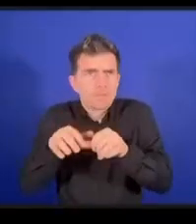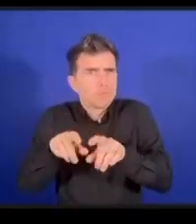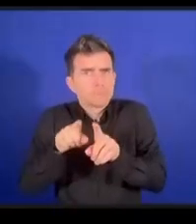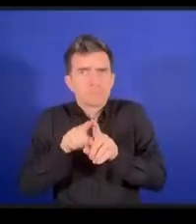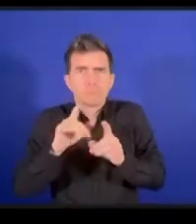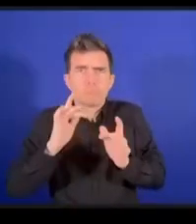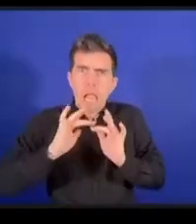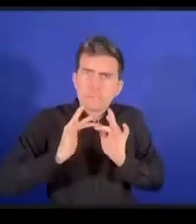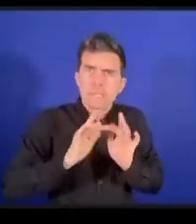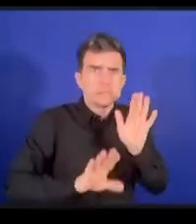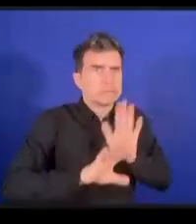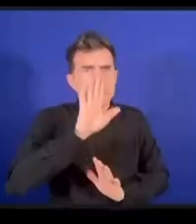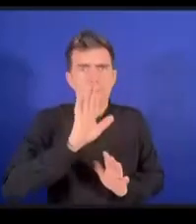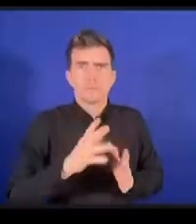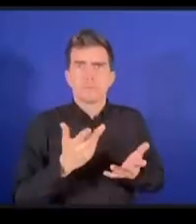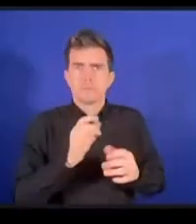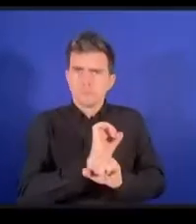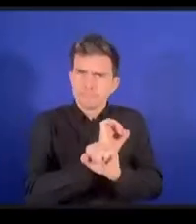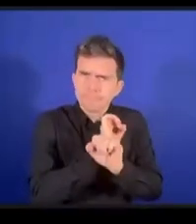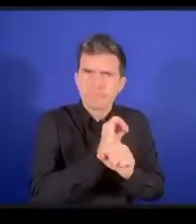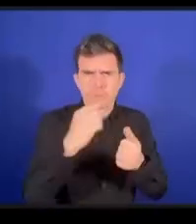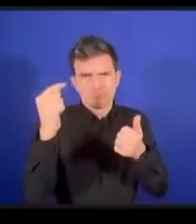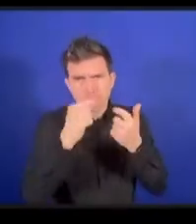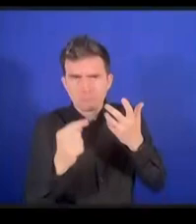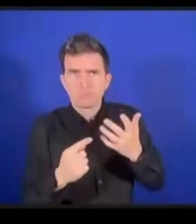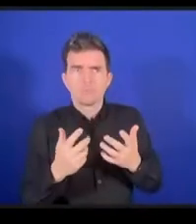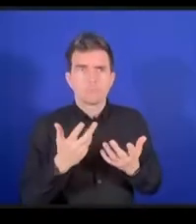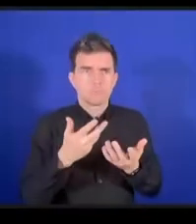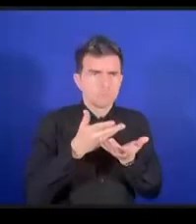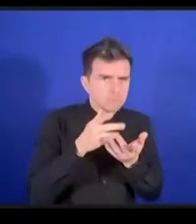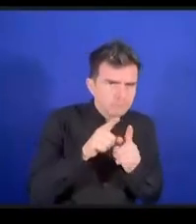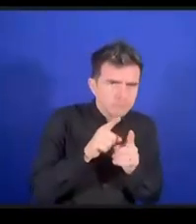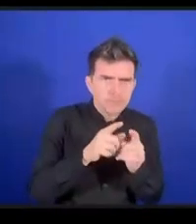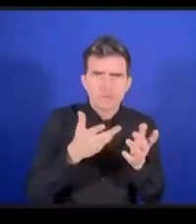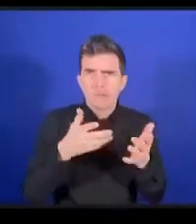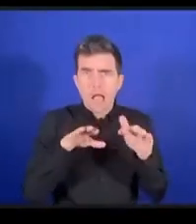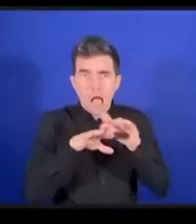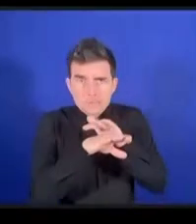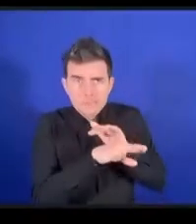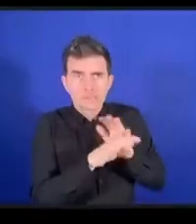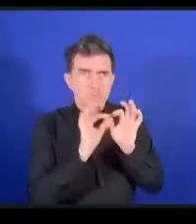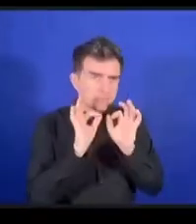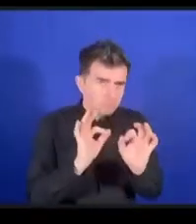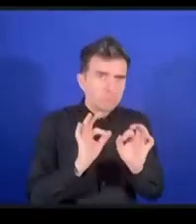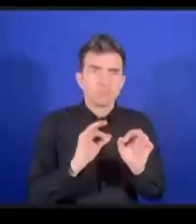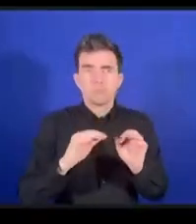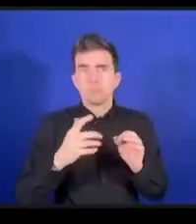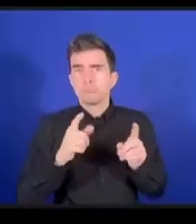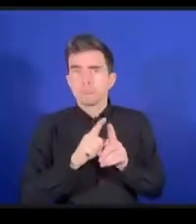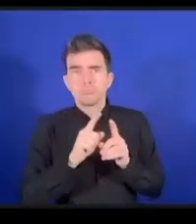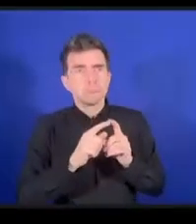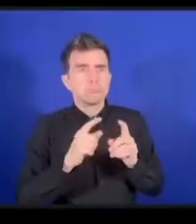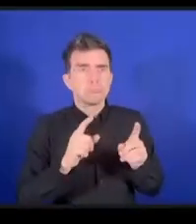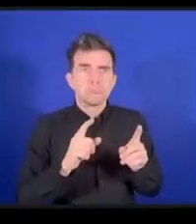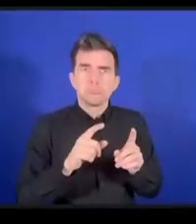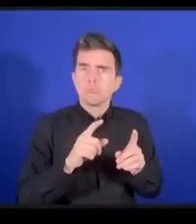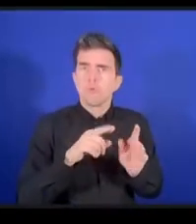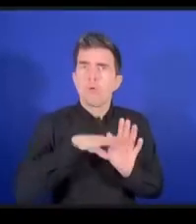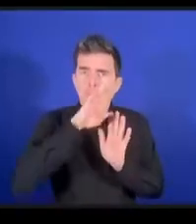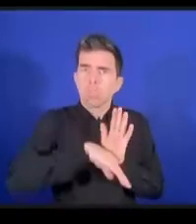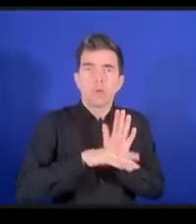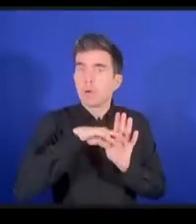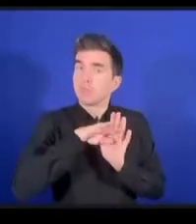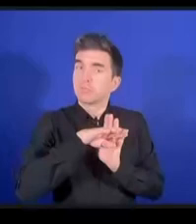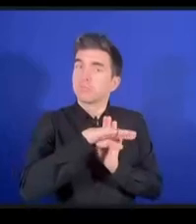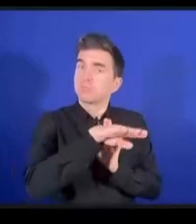起こしているということは言えると思います特に拡張性スケーラビリテを考えたときにそしてまたセキュリテを強化する